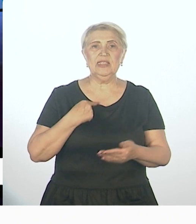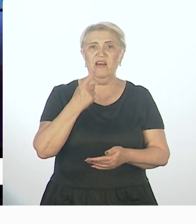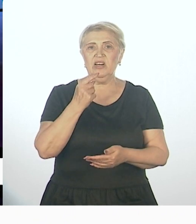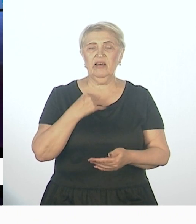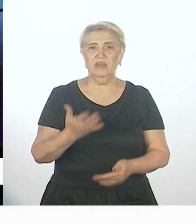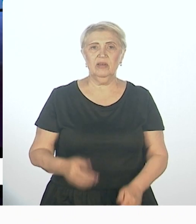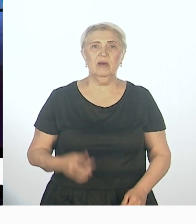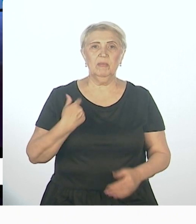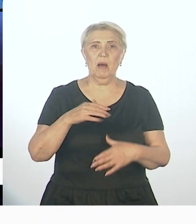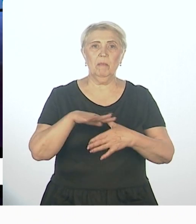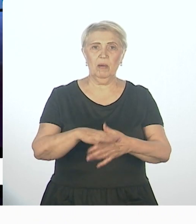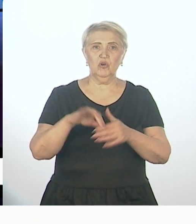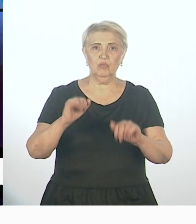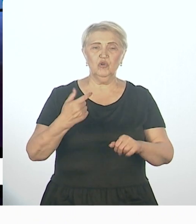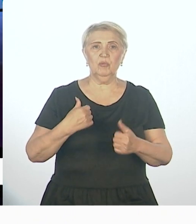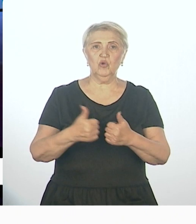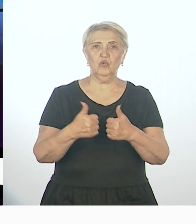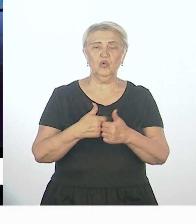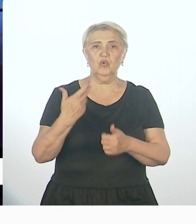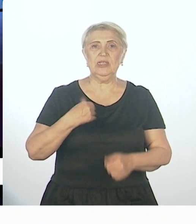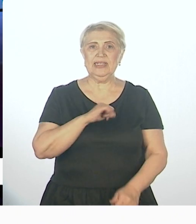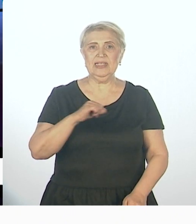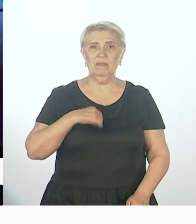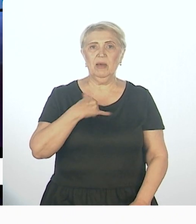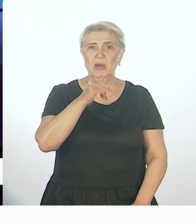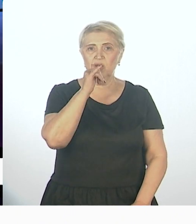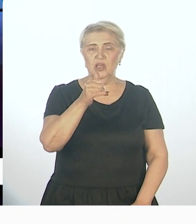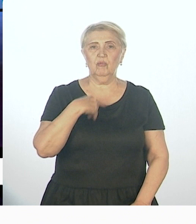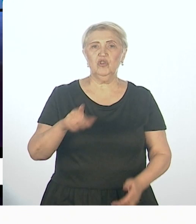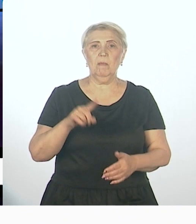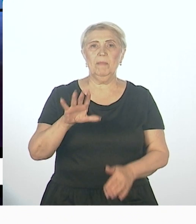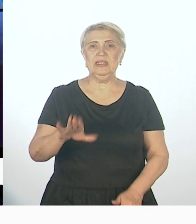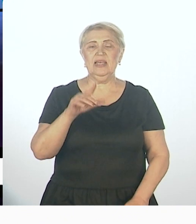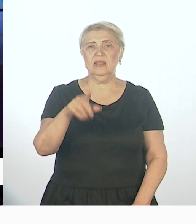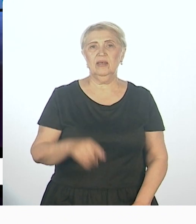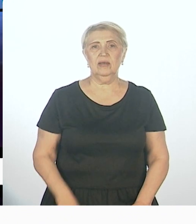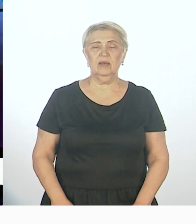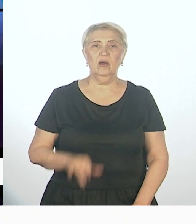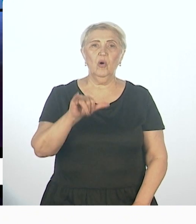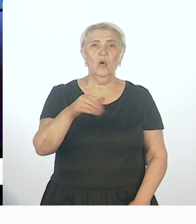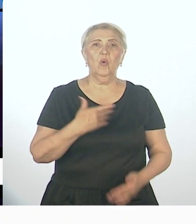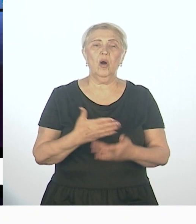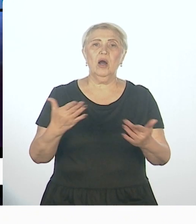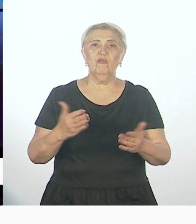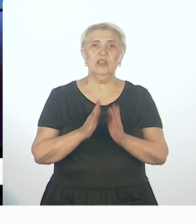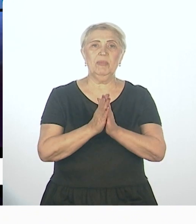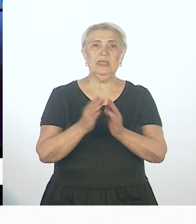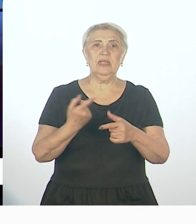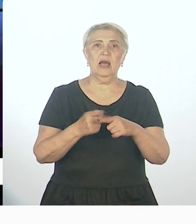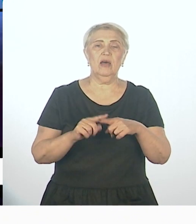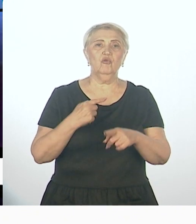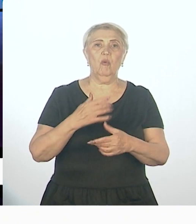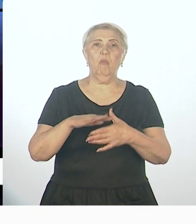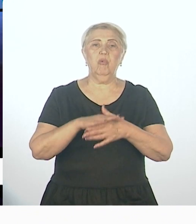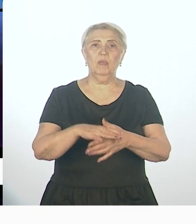в первую очередь, мы можем друг другу сами. Мы не можем постоянно, как говорится, у кого-то этой помощи просить. Мы можем